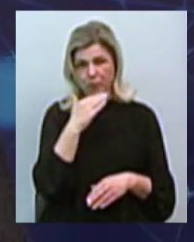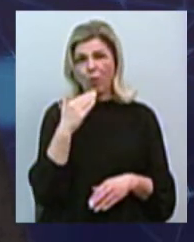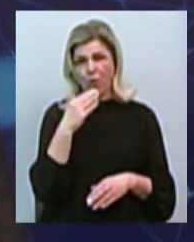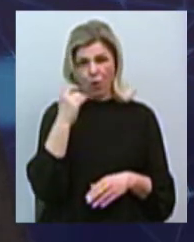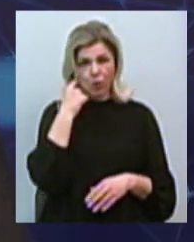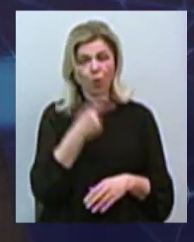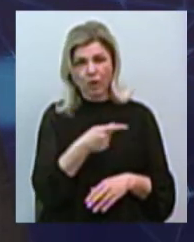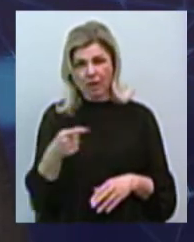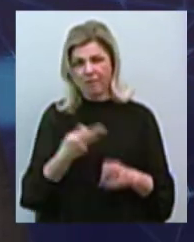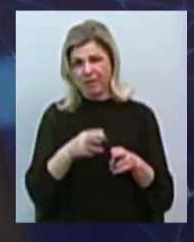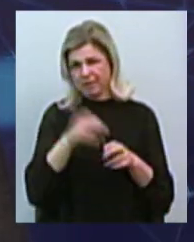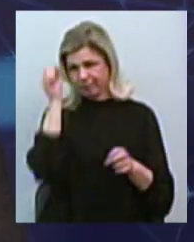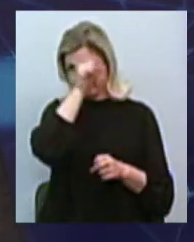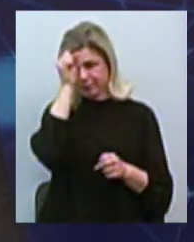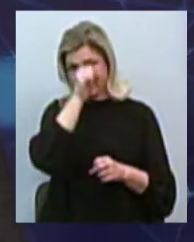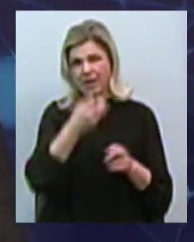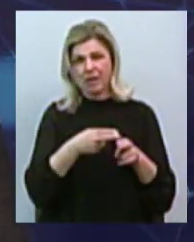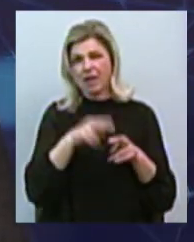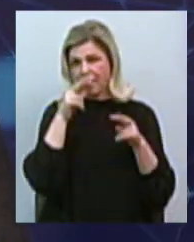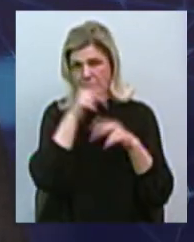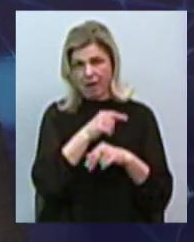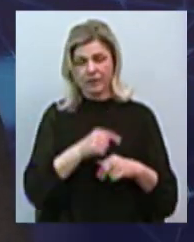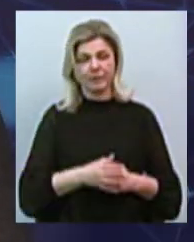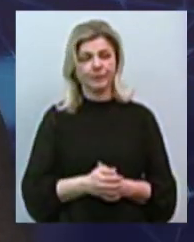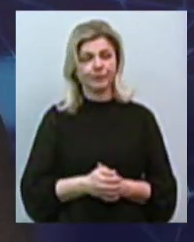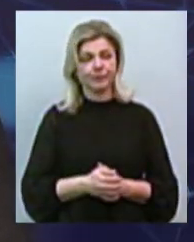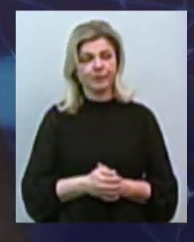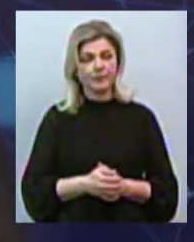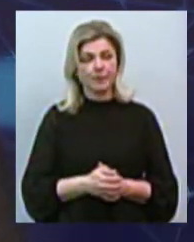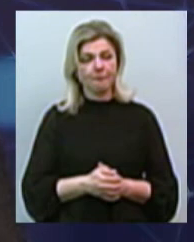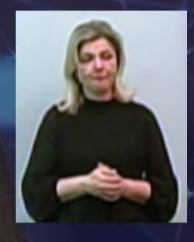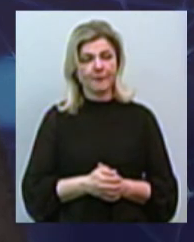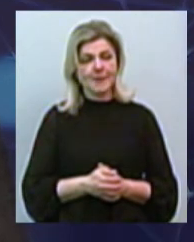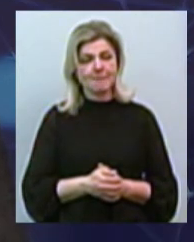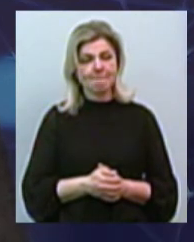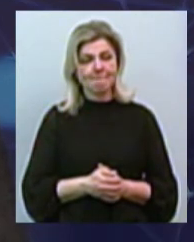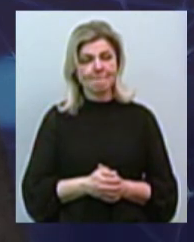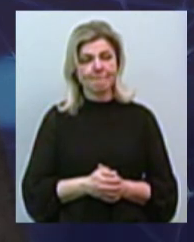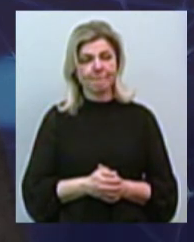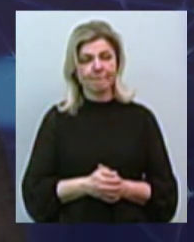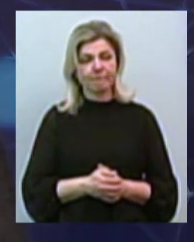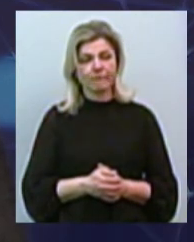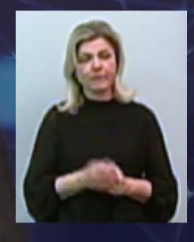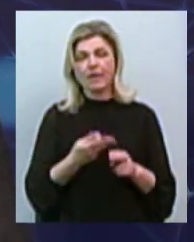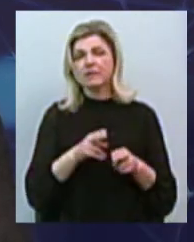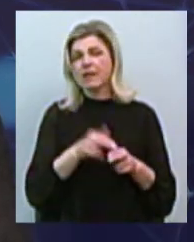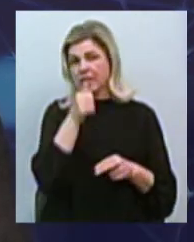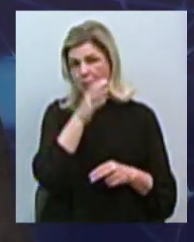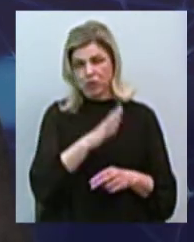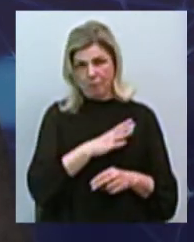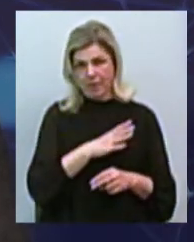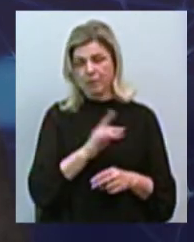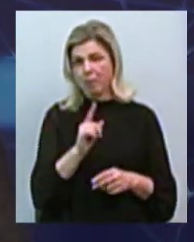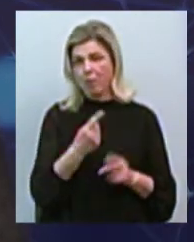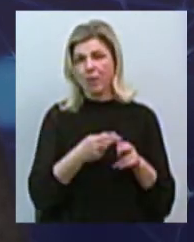неправда. навіть про 17 мільярдів… Це припущення. Ну, це не може бути припущення, тому що це